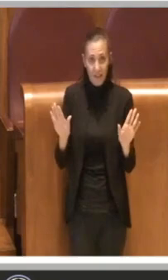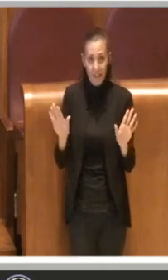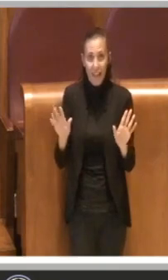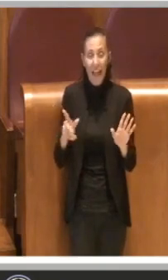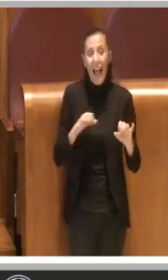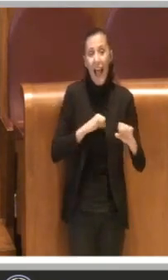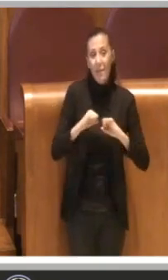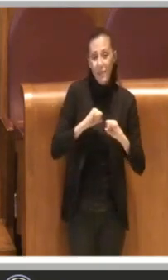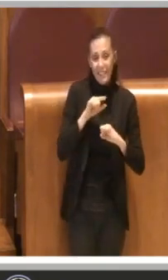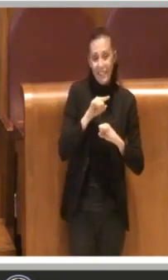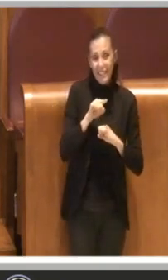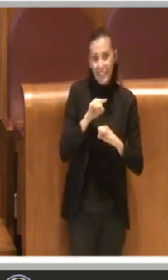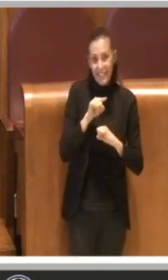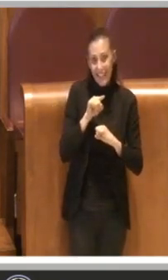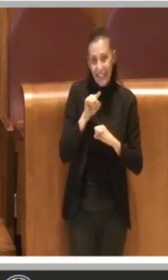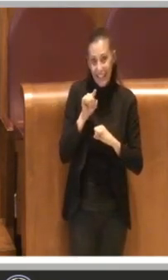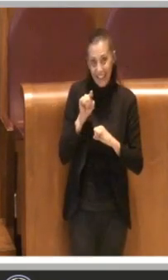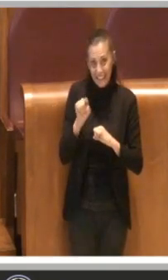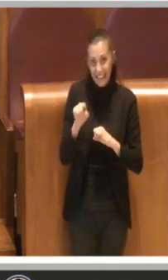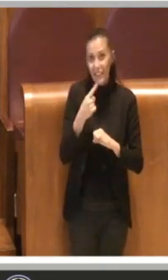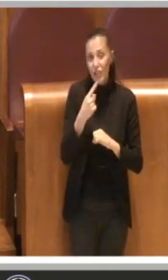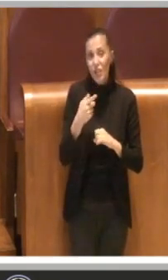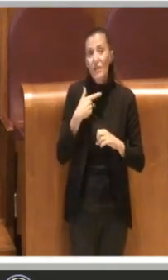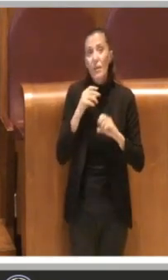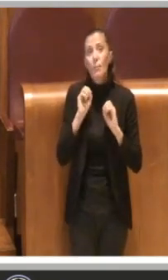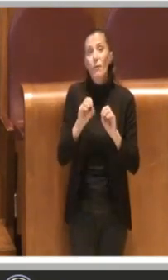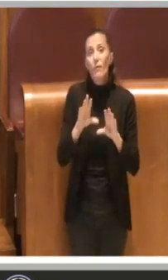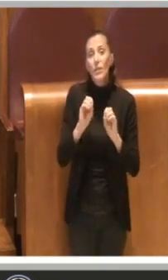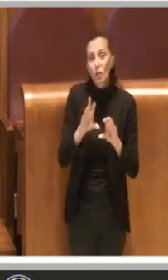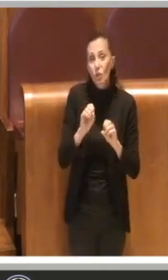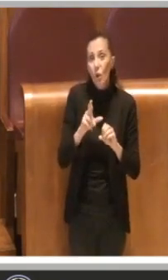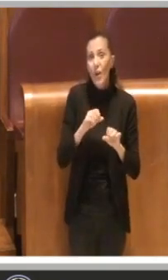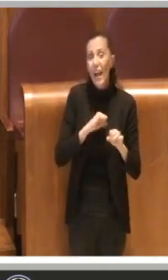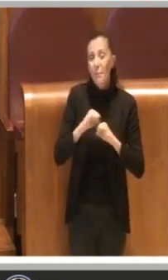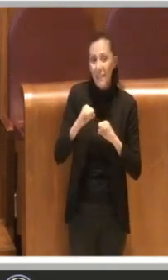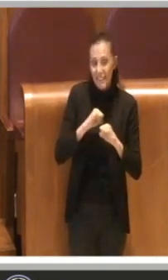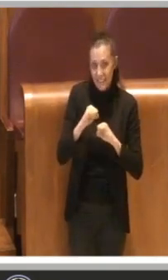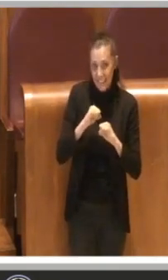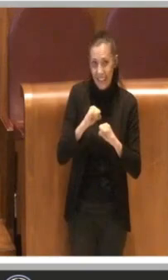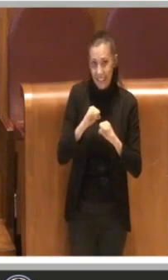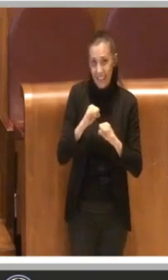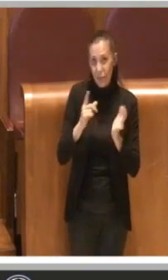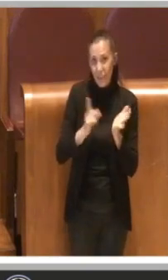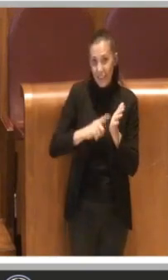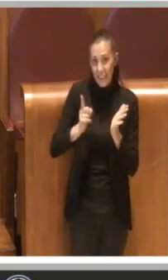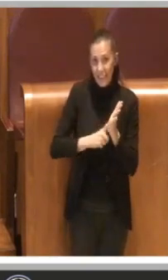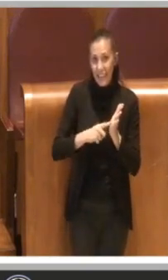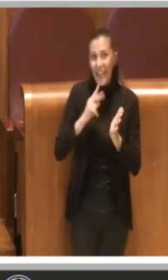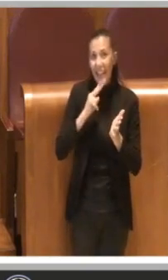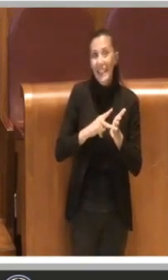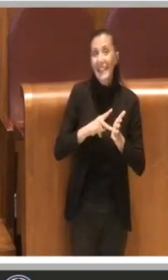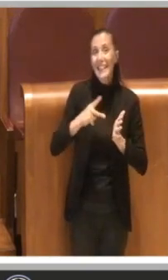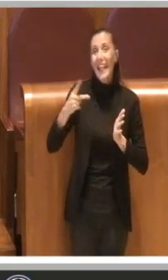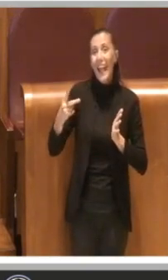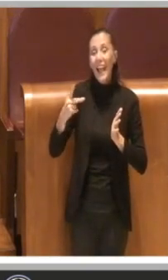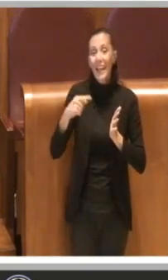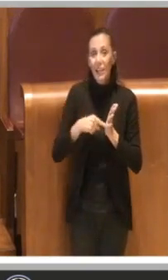amministrativa, come ci direbbe un qualsiasi professore di diritto amministrativo, è quella discrezionalità che appunto il tecnico,